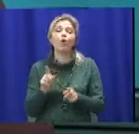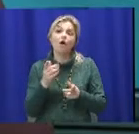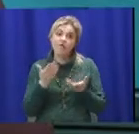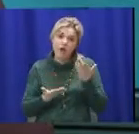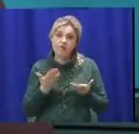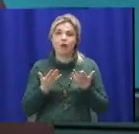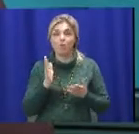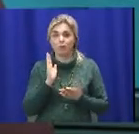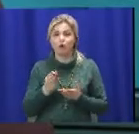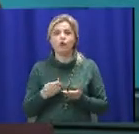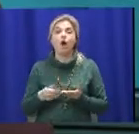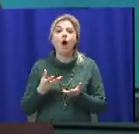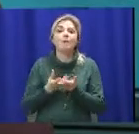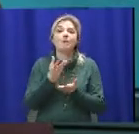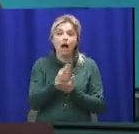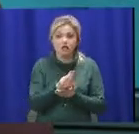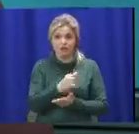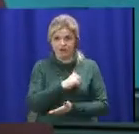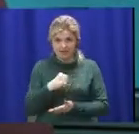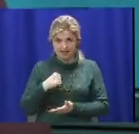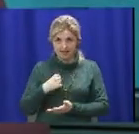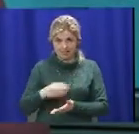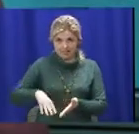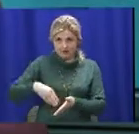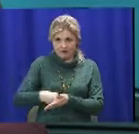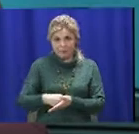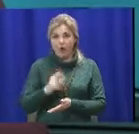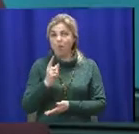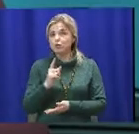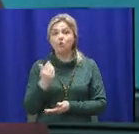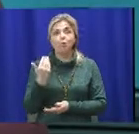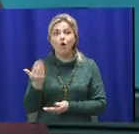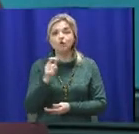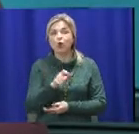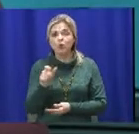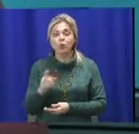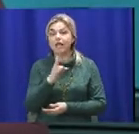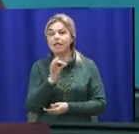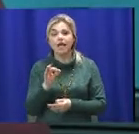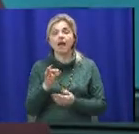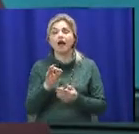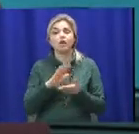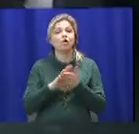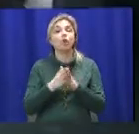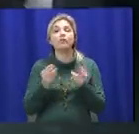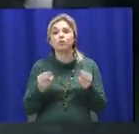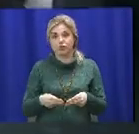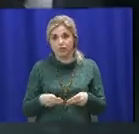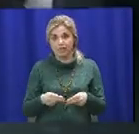оказання медицинської допомоги самостоятельно. Ну, поскольку вони не перешли в те отношения, коли